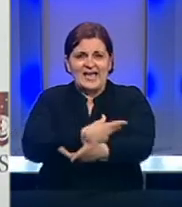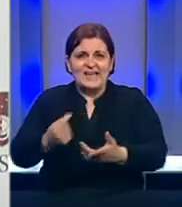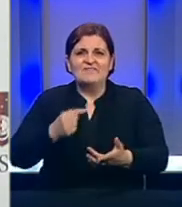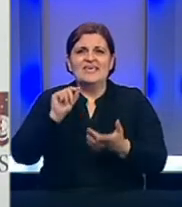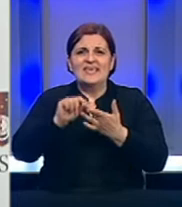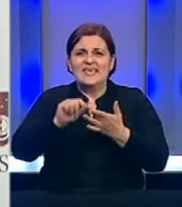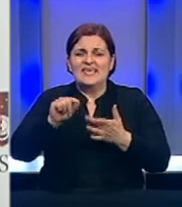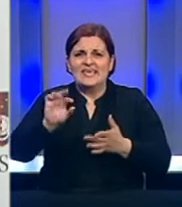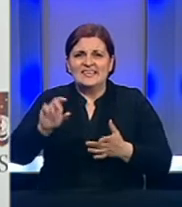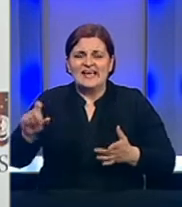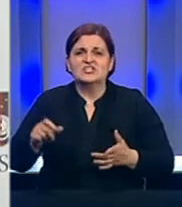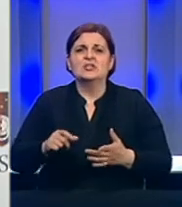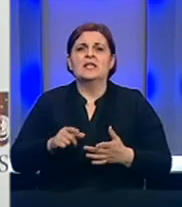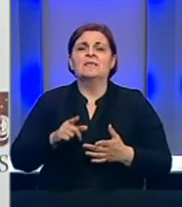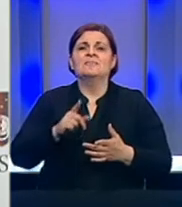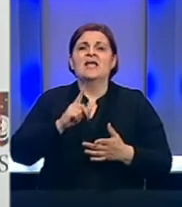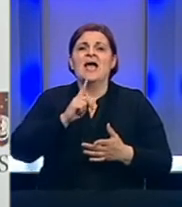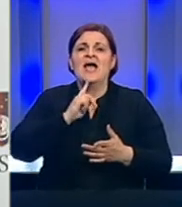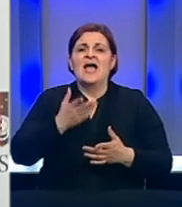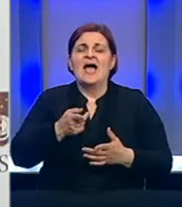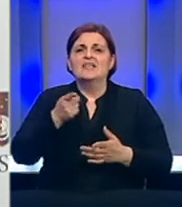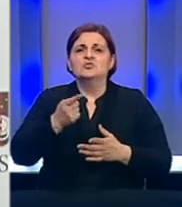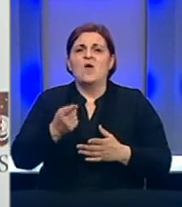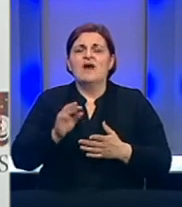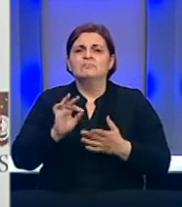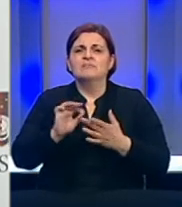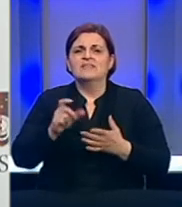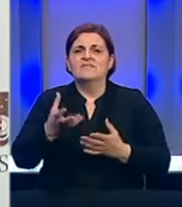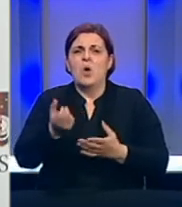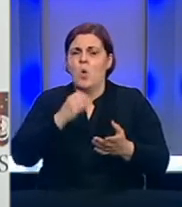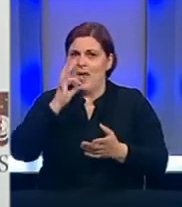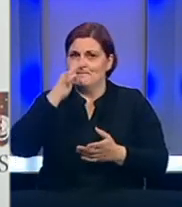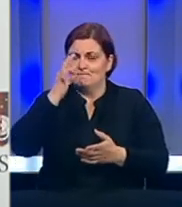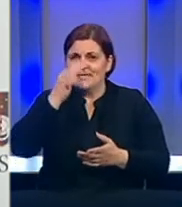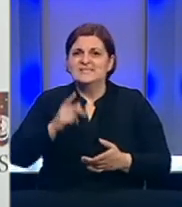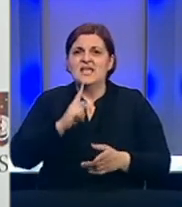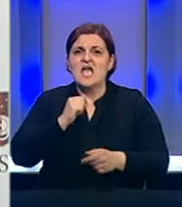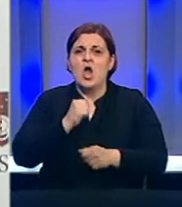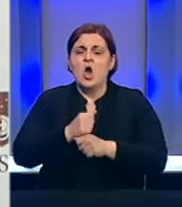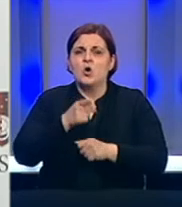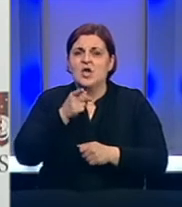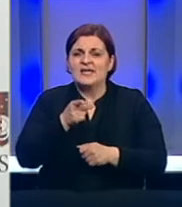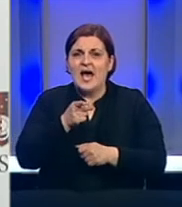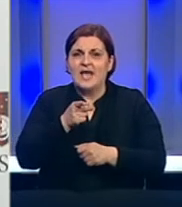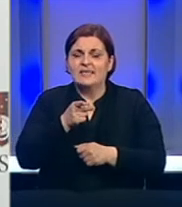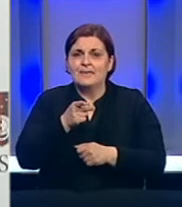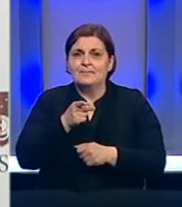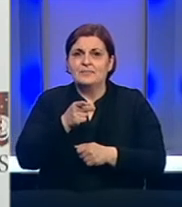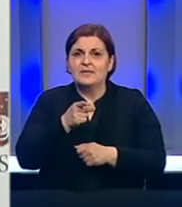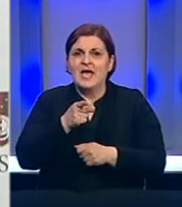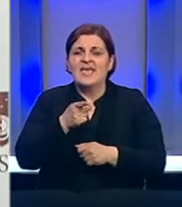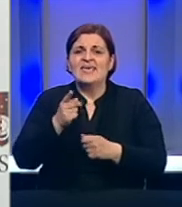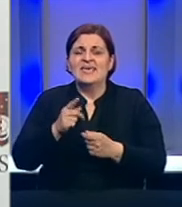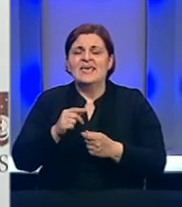molekularnih testiranja. Molekularna testiranja su ova testiranja i uzimanje brisa koji se rade PCR metodom. I u